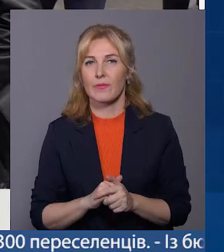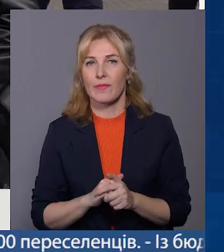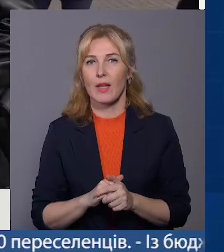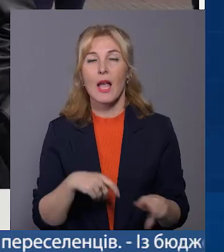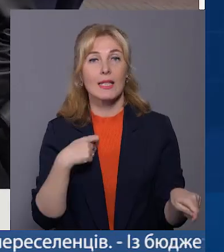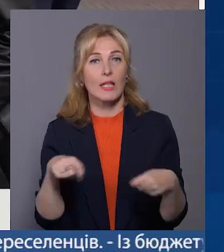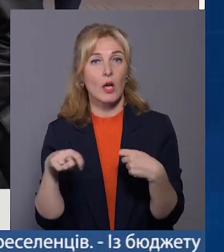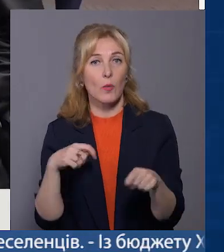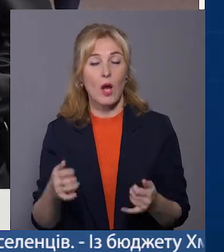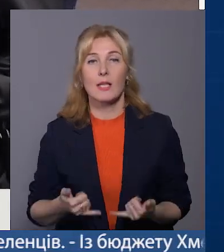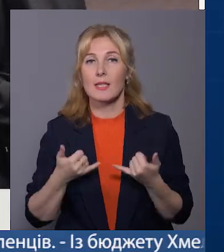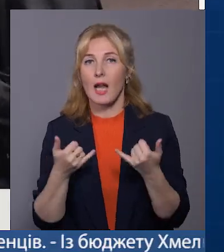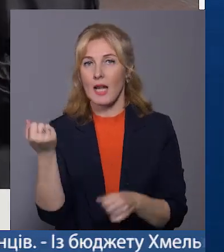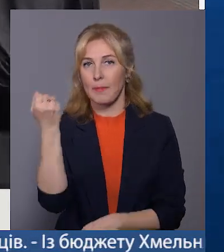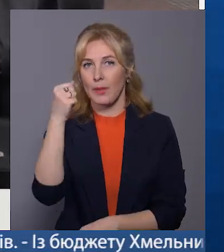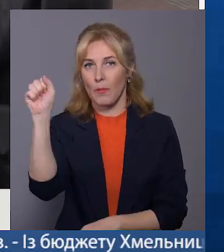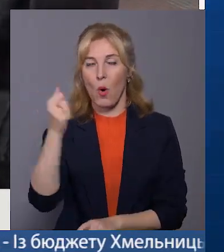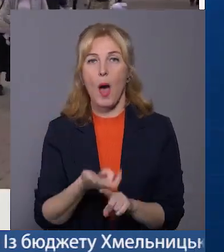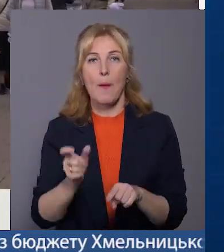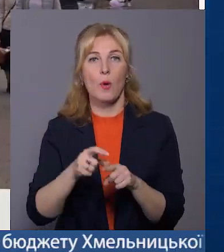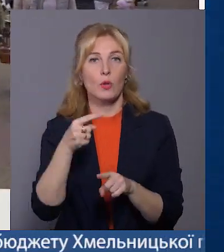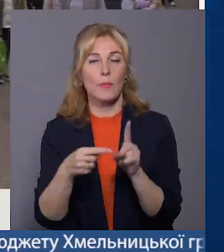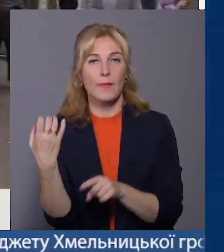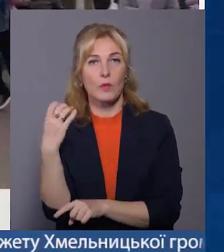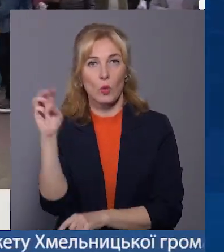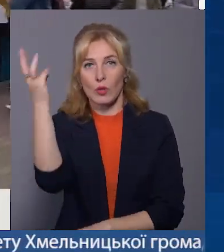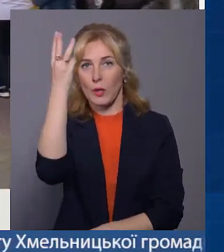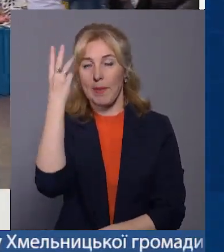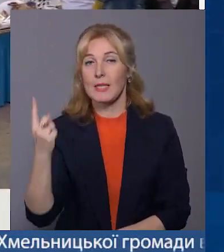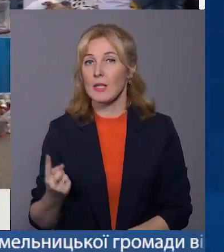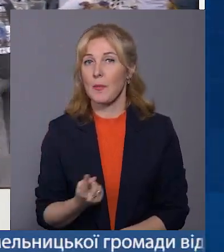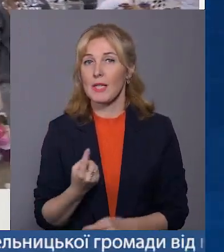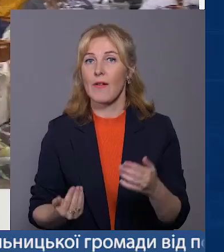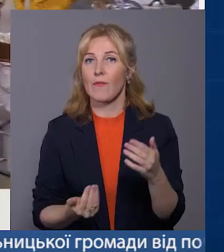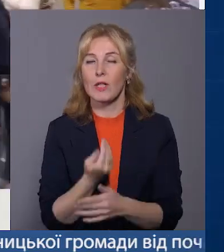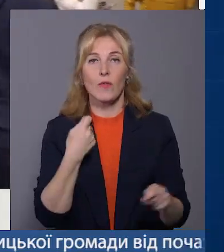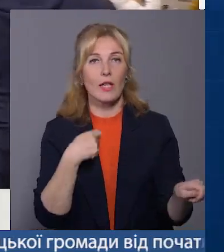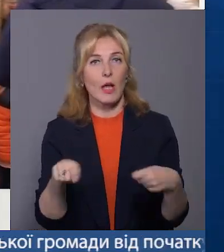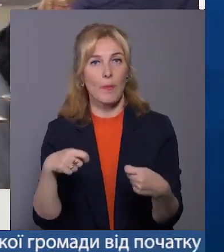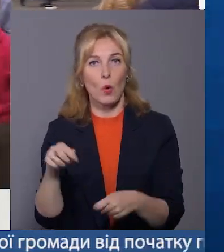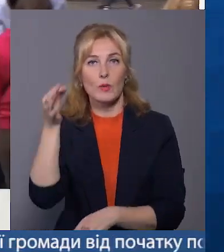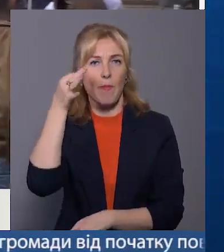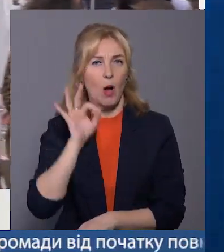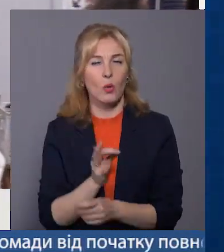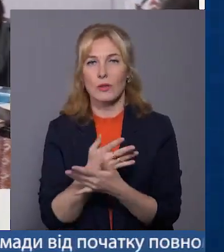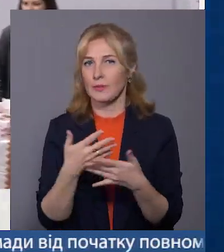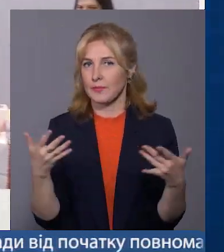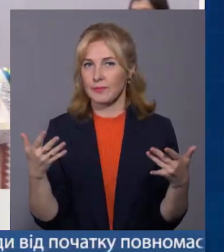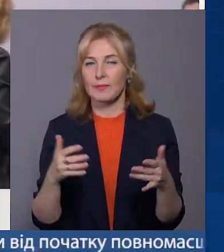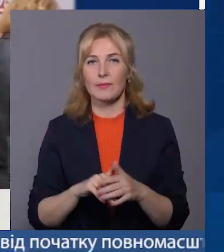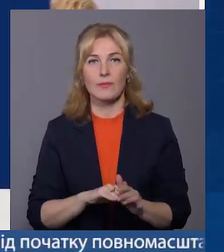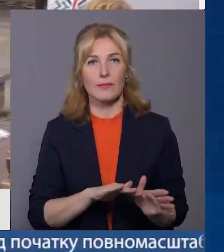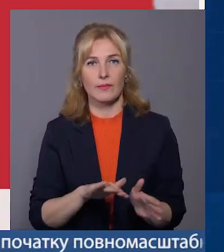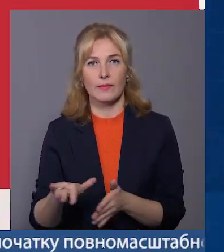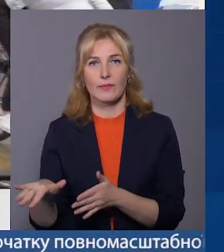Ярмаркували заради перемоги. Понад пів сотні хмельницьких майстринь виставили на продаж смаколики та вироби хендмейт.